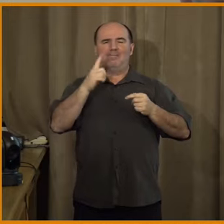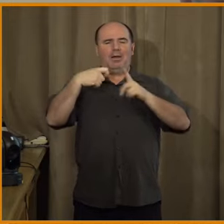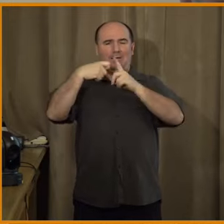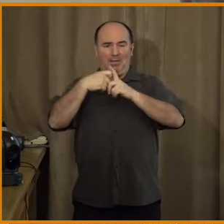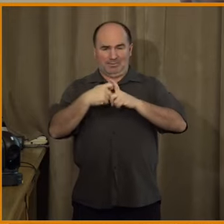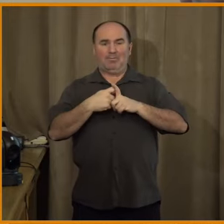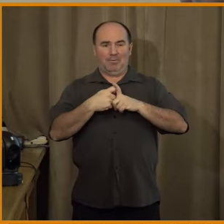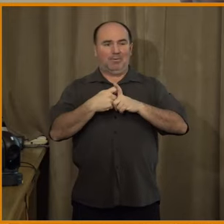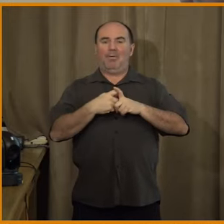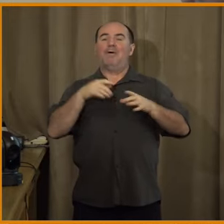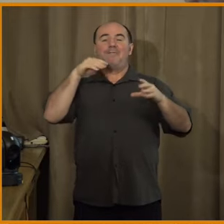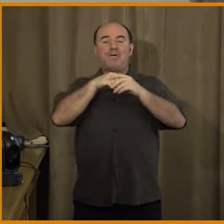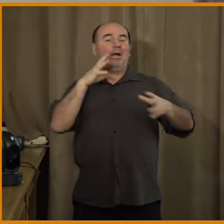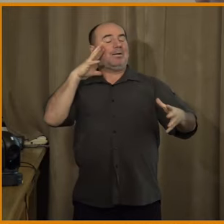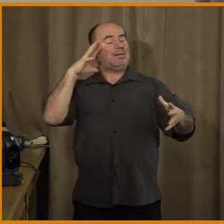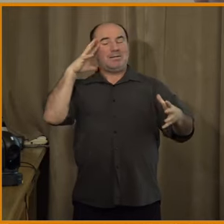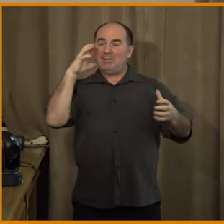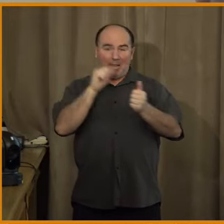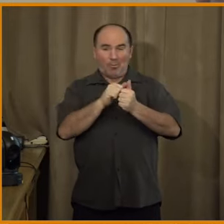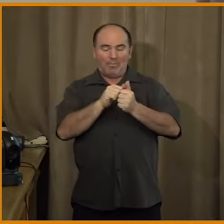je korozivní pro fungování